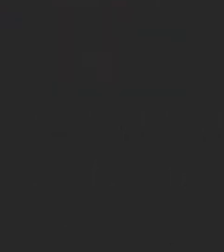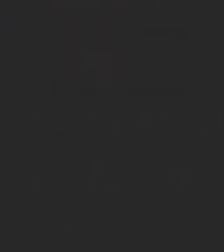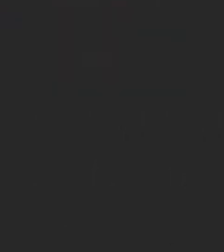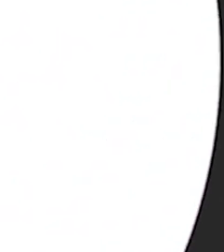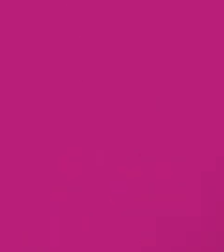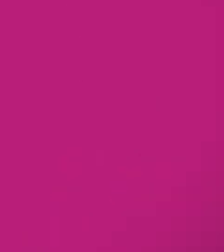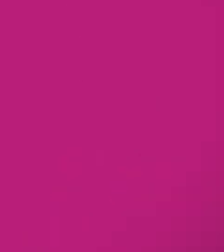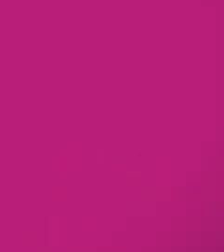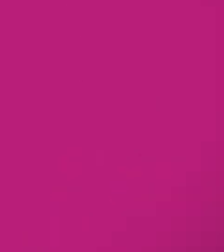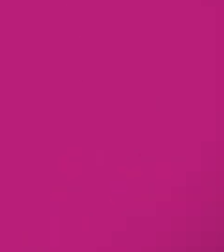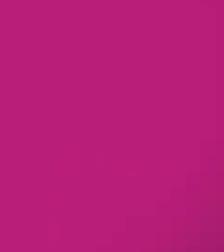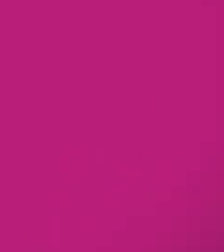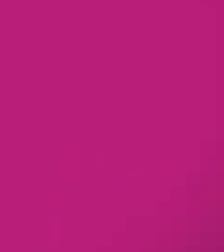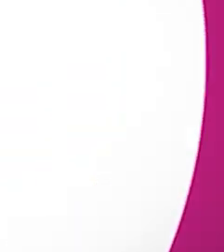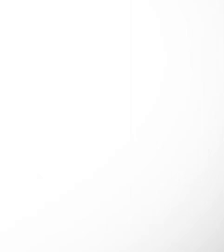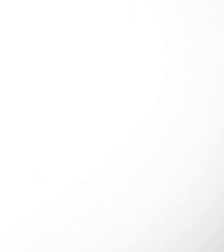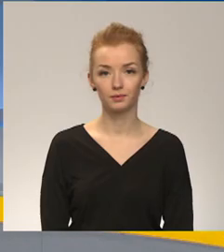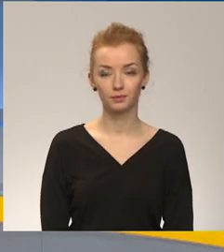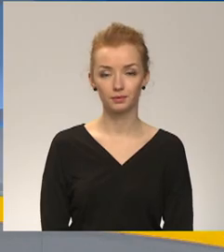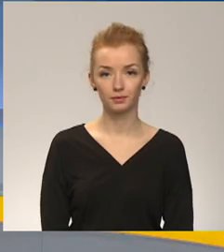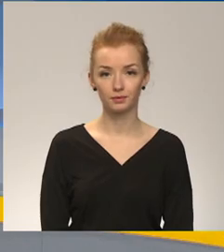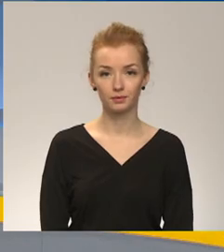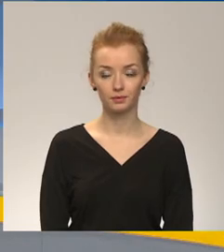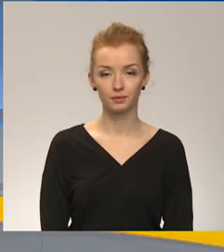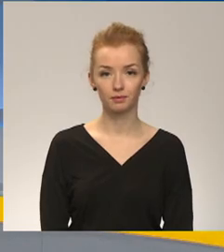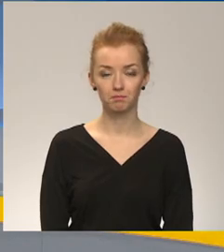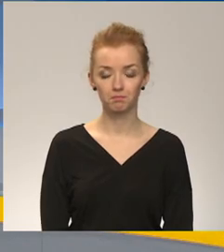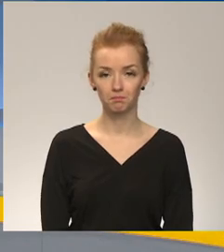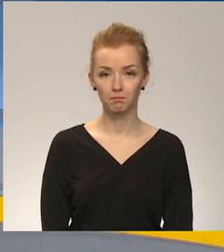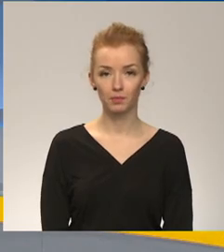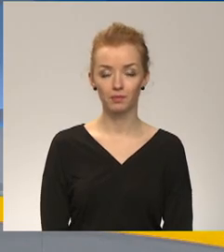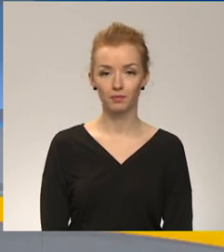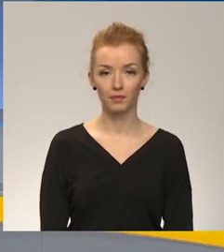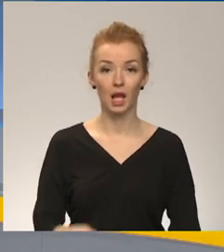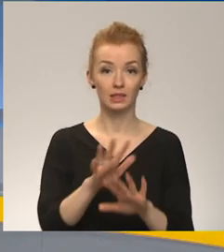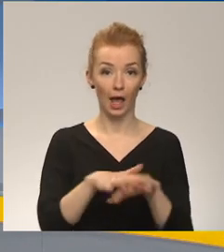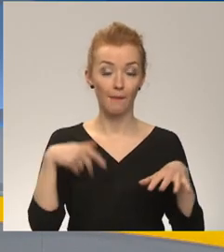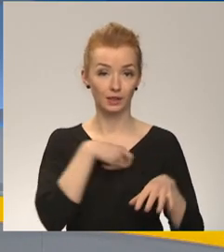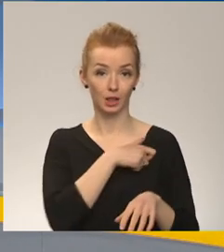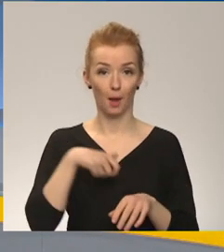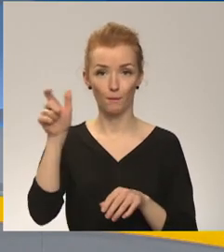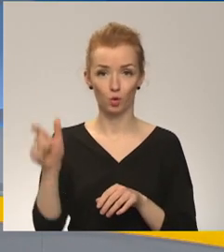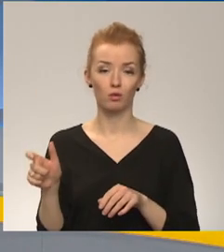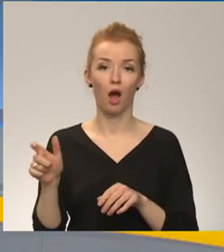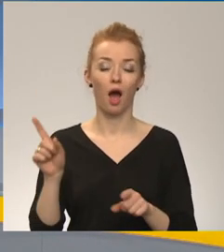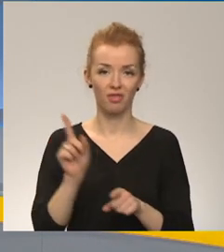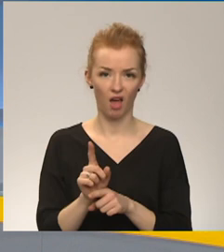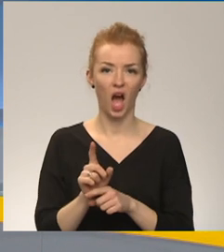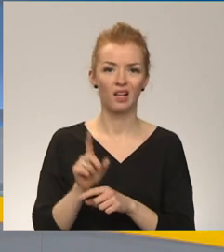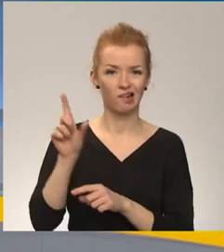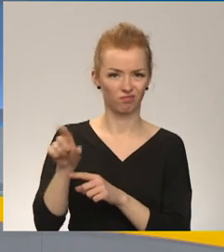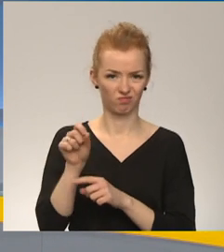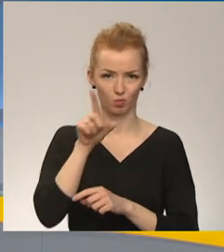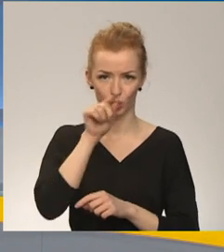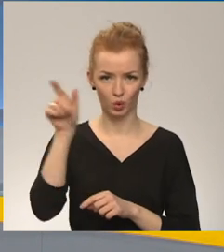Re, visi ēters ir te! Arī jāteic, ka saimas deputāti ir pieņēmuši nosūdījumu Krievijas rīcībai. Tas pat noticis